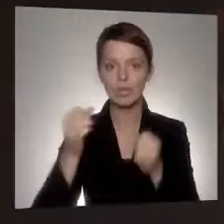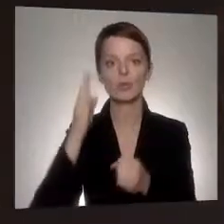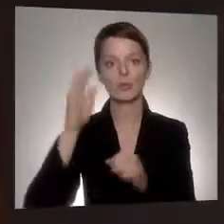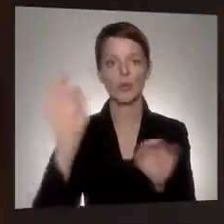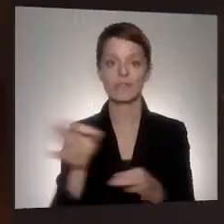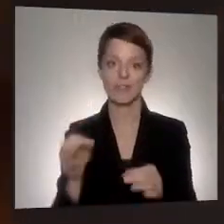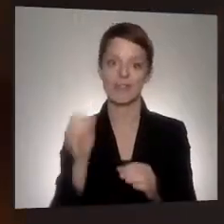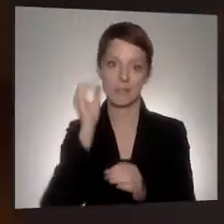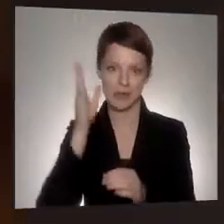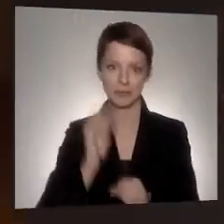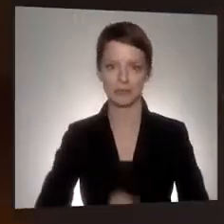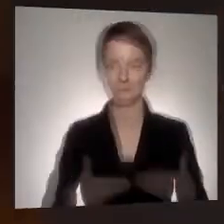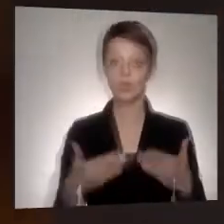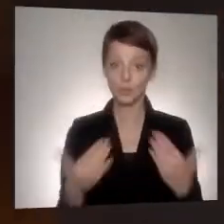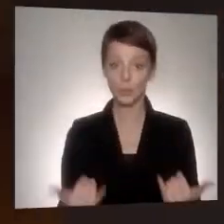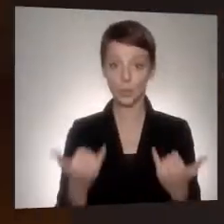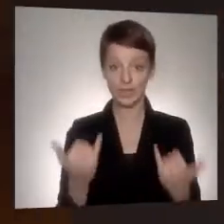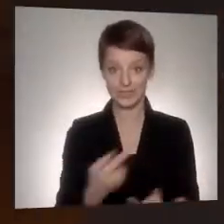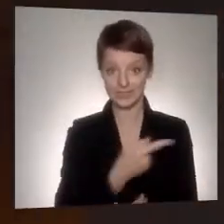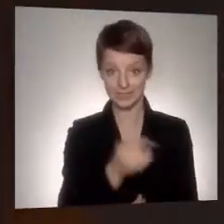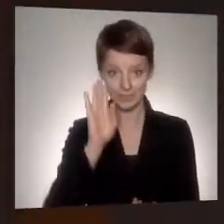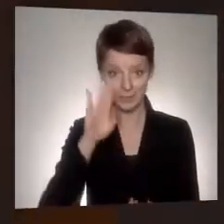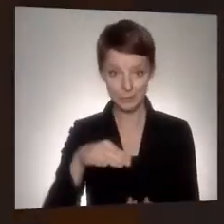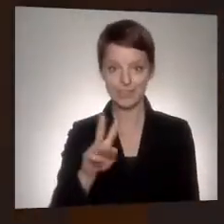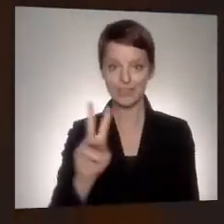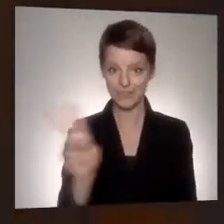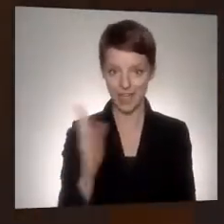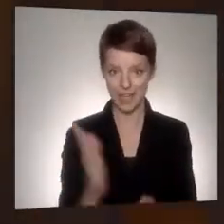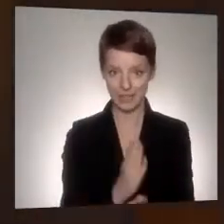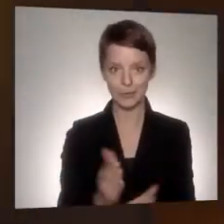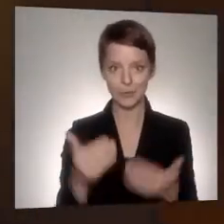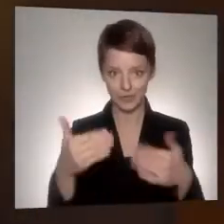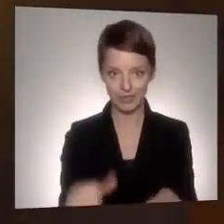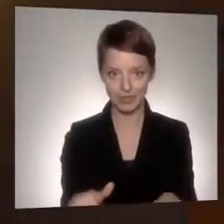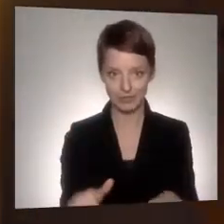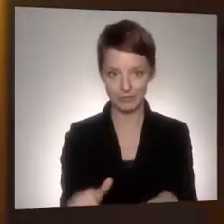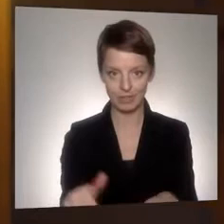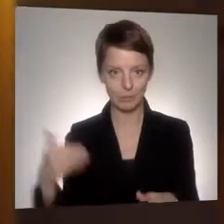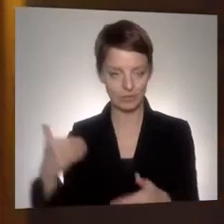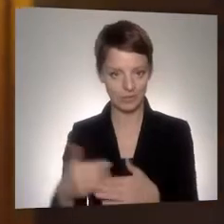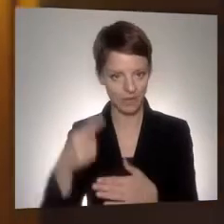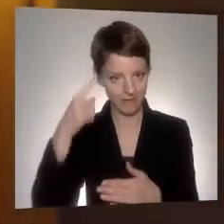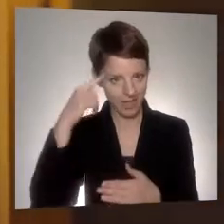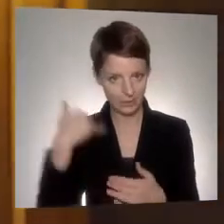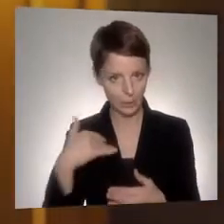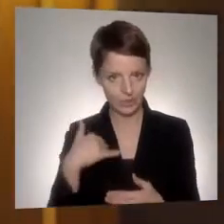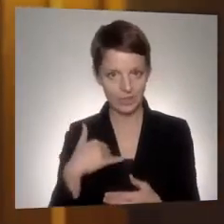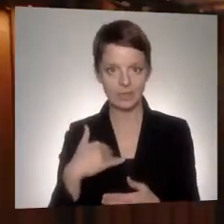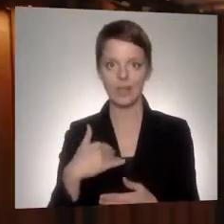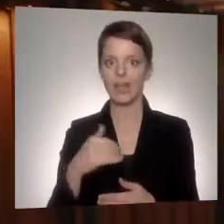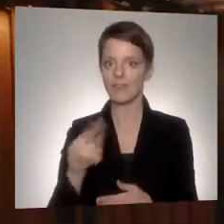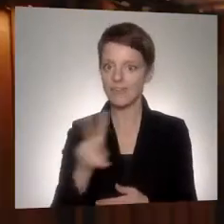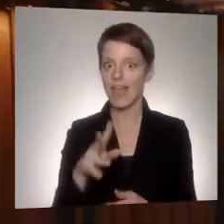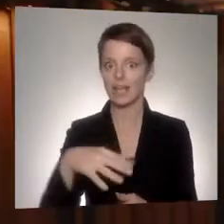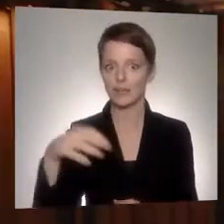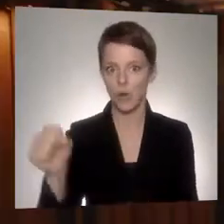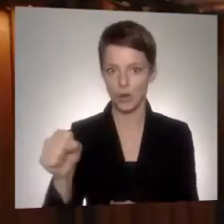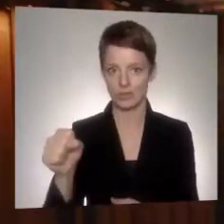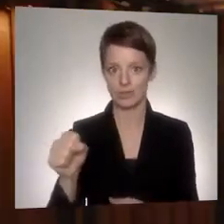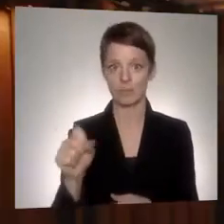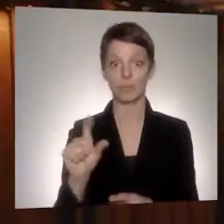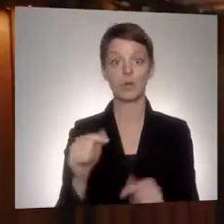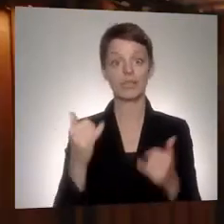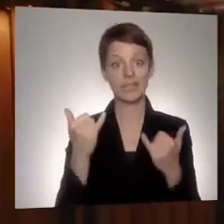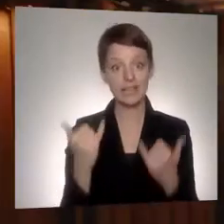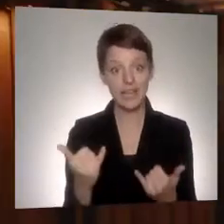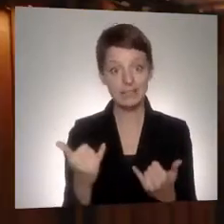So, jetzt wissen Sie, wer entschieden hat. Was Sie noch nicht wissen ist, für wen entschieden wurde. Das heißt, wir kommen jetzt zu unseren